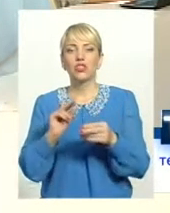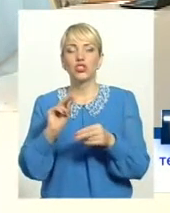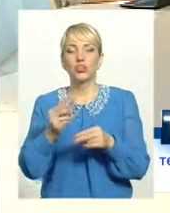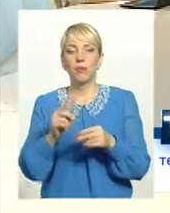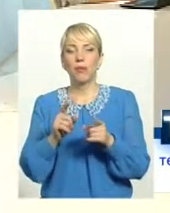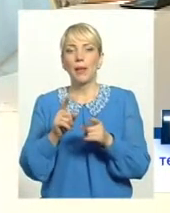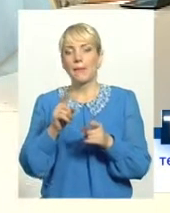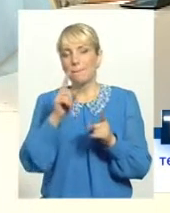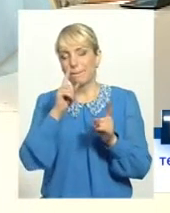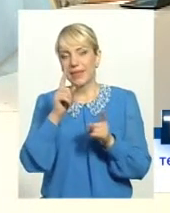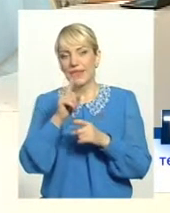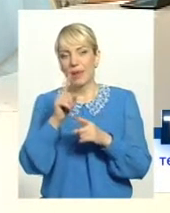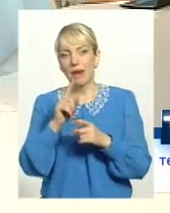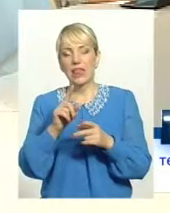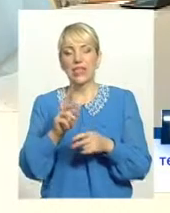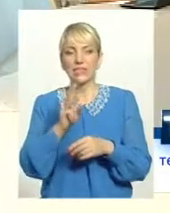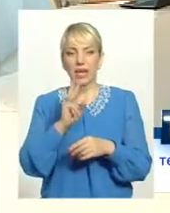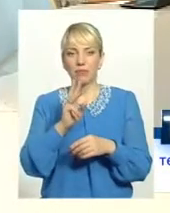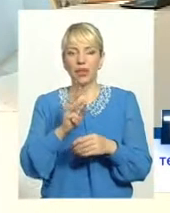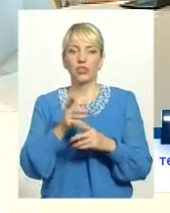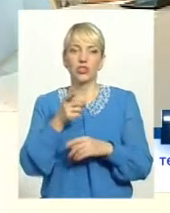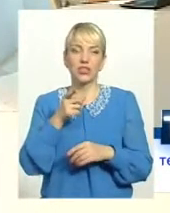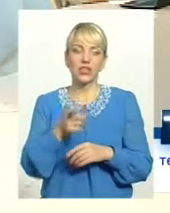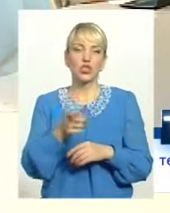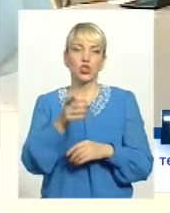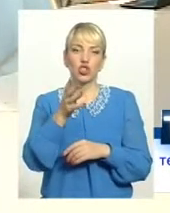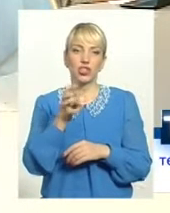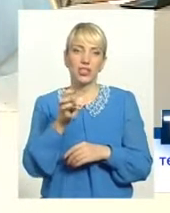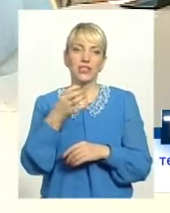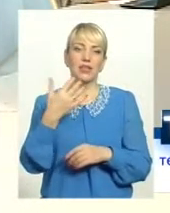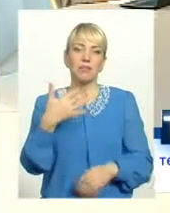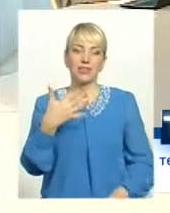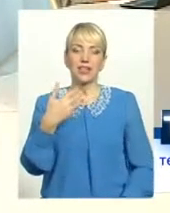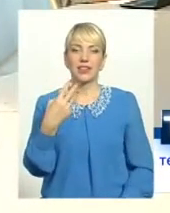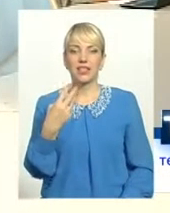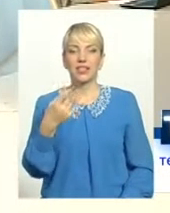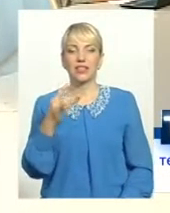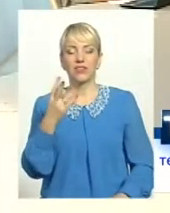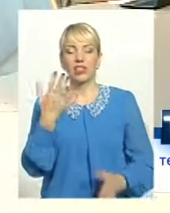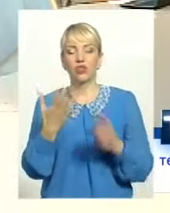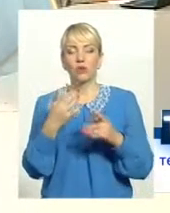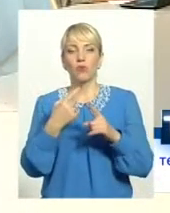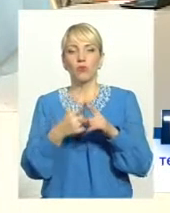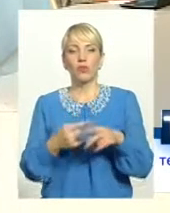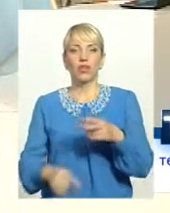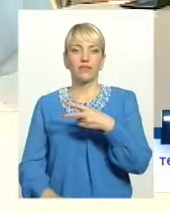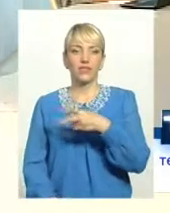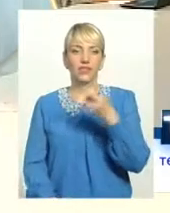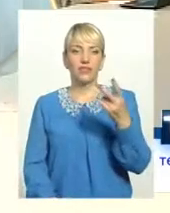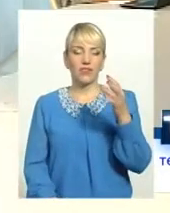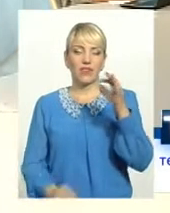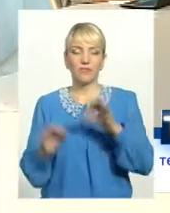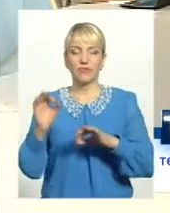мінімальну на сьогоднішній день 1450 гривень. Якщо помножимо на 22%,